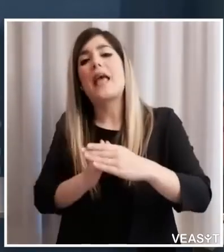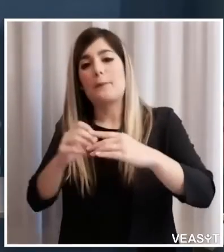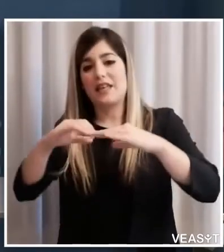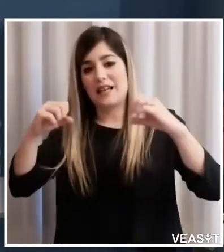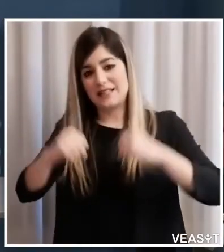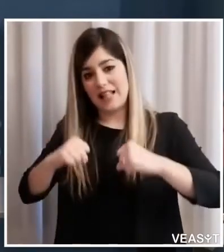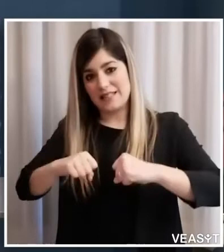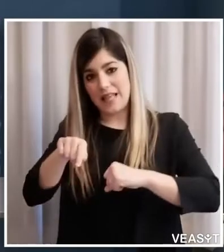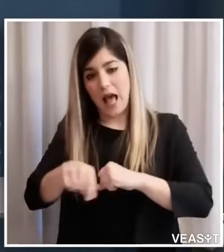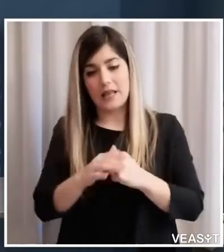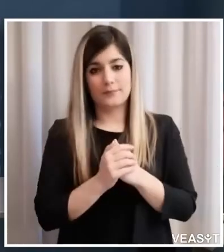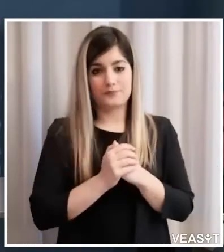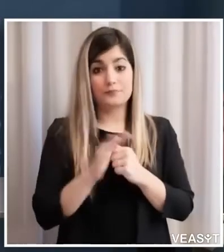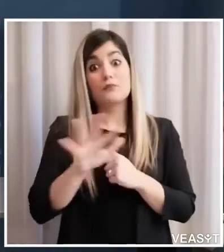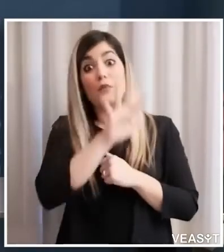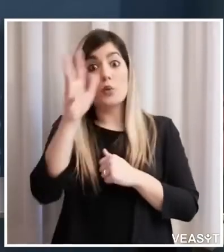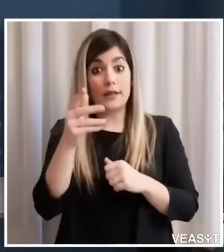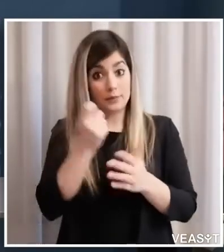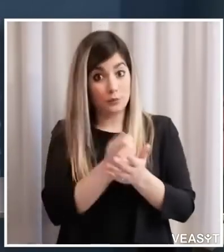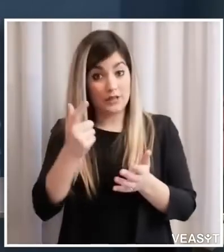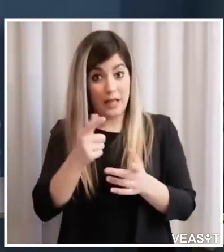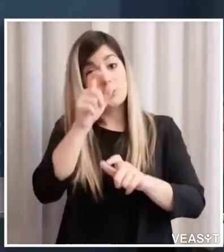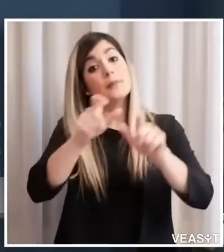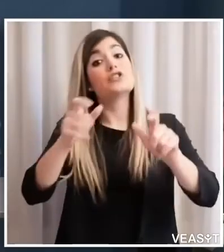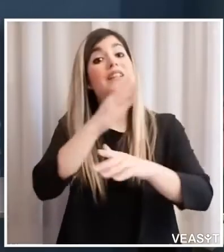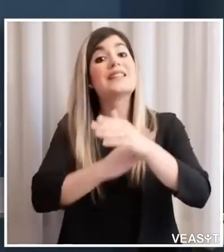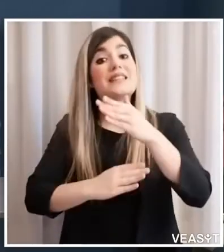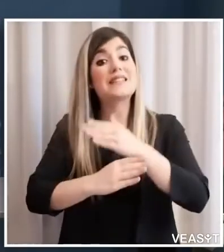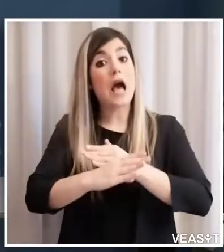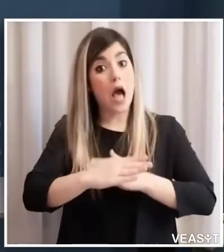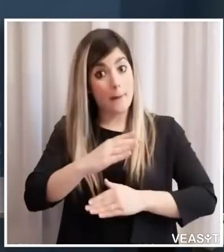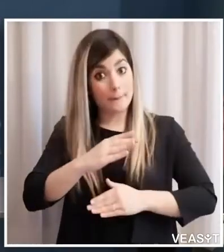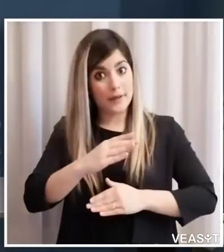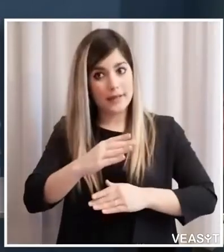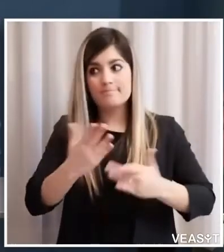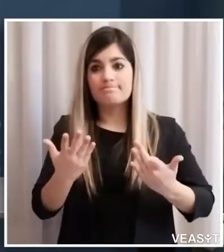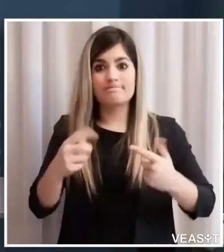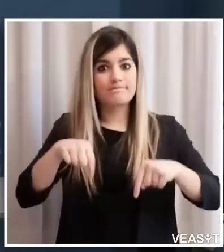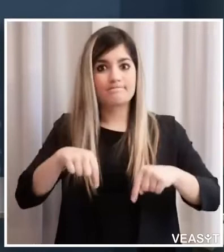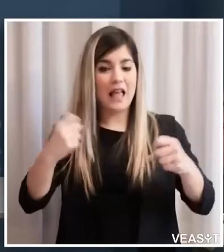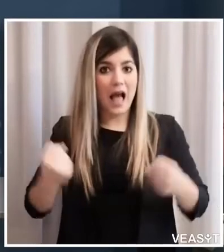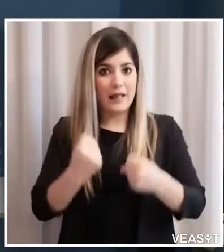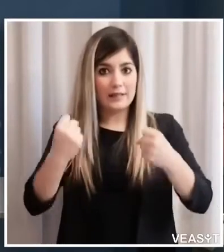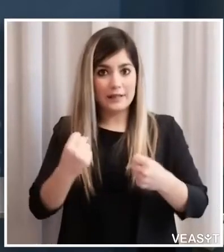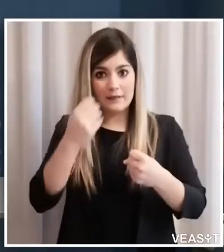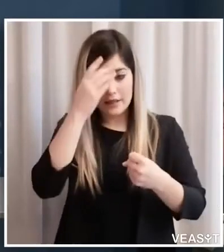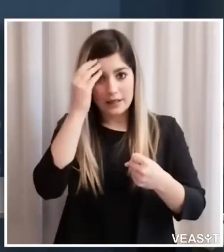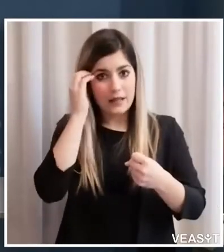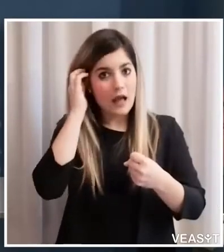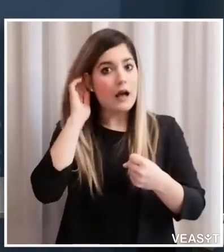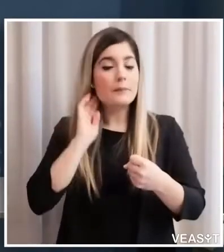con disabilità che attualmente non possono svolgere le loro attività anche in strutture